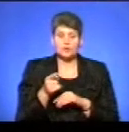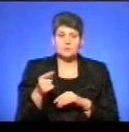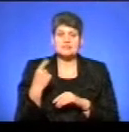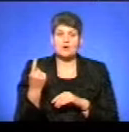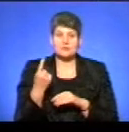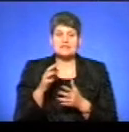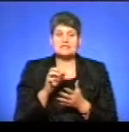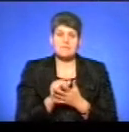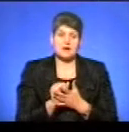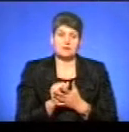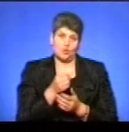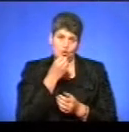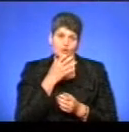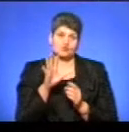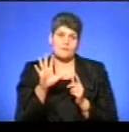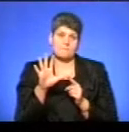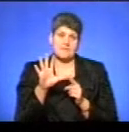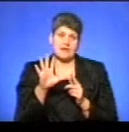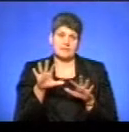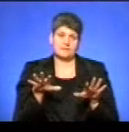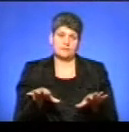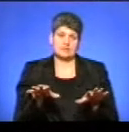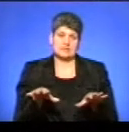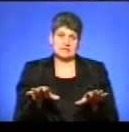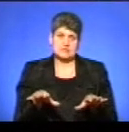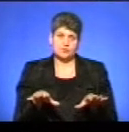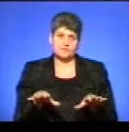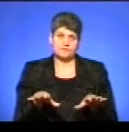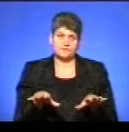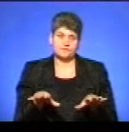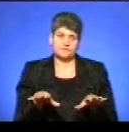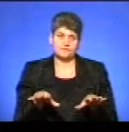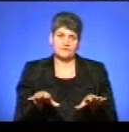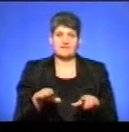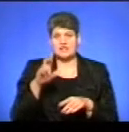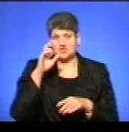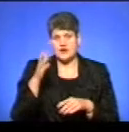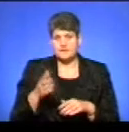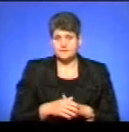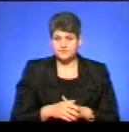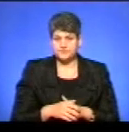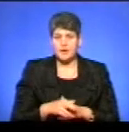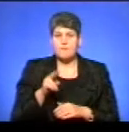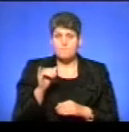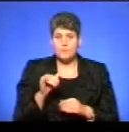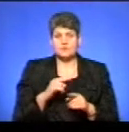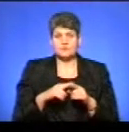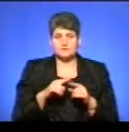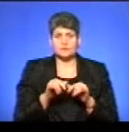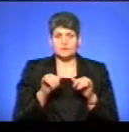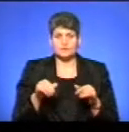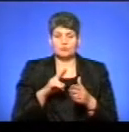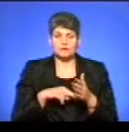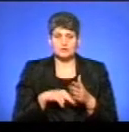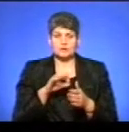область займає хорошу, п'яту позицію в державі. По темпах росту податкових доходів